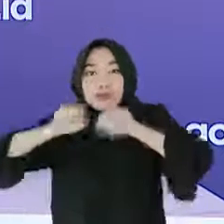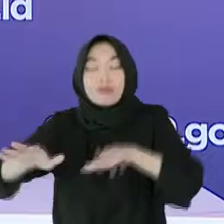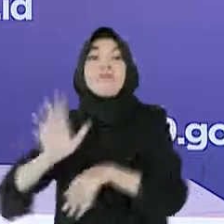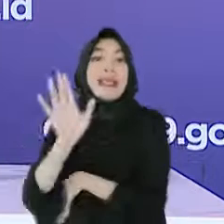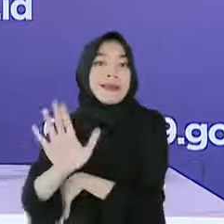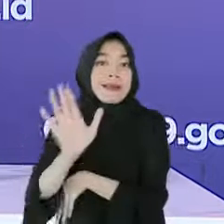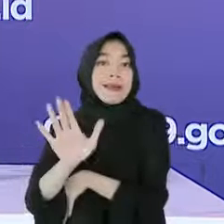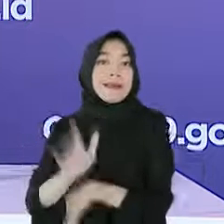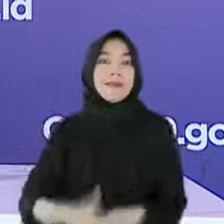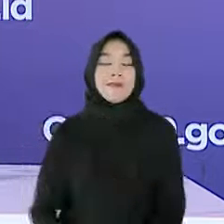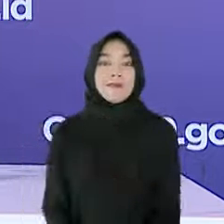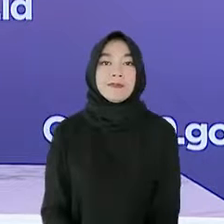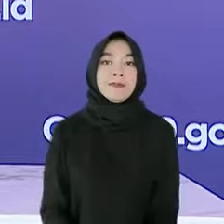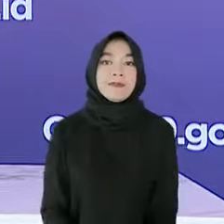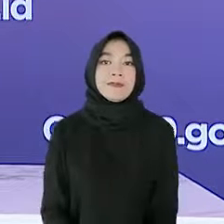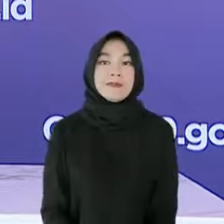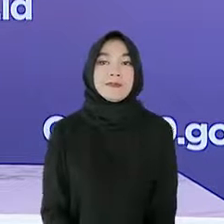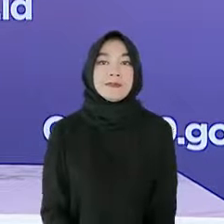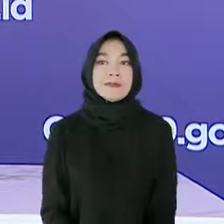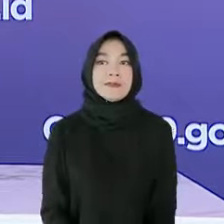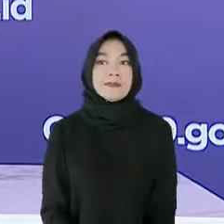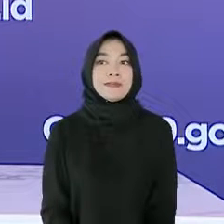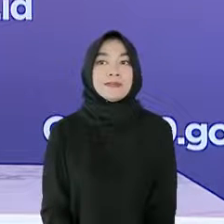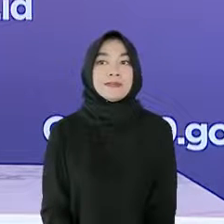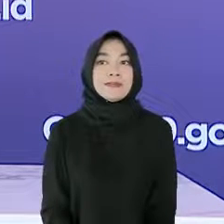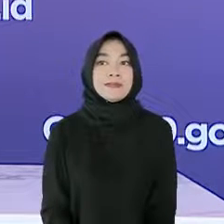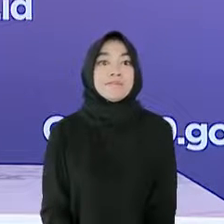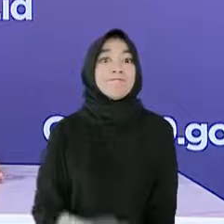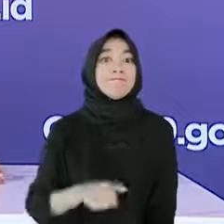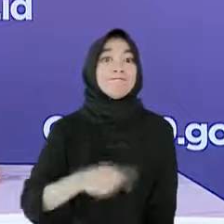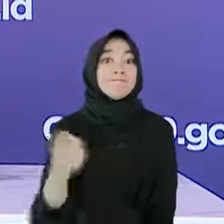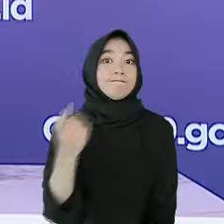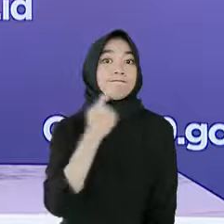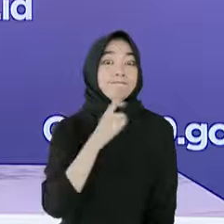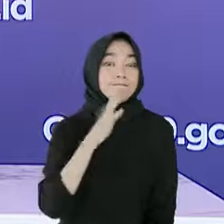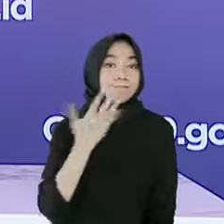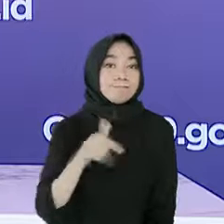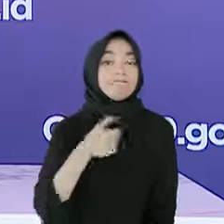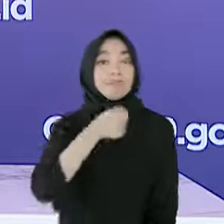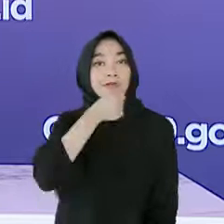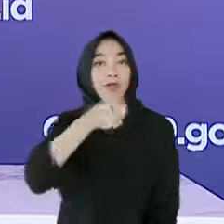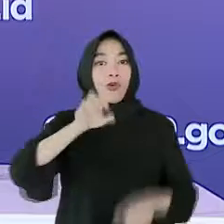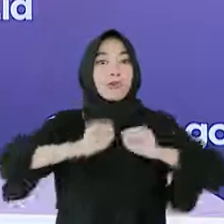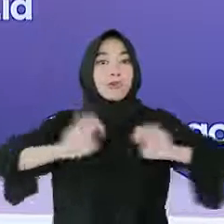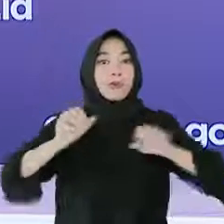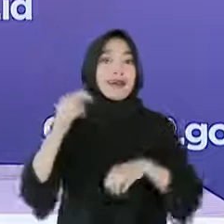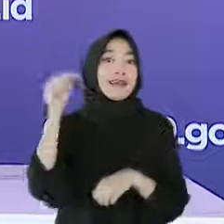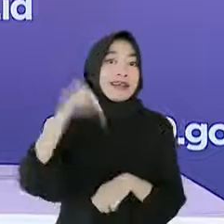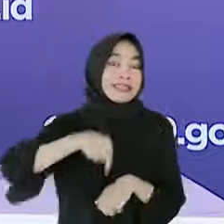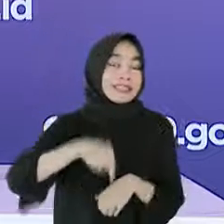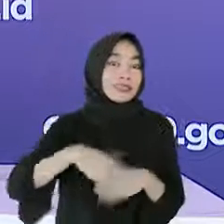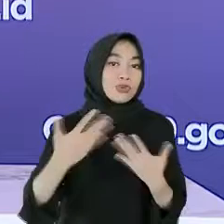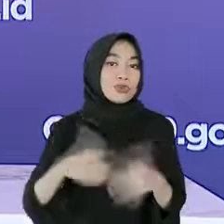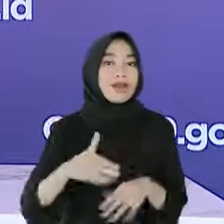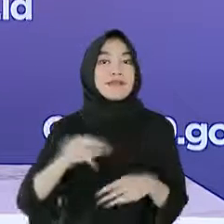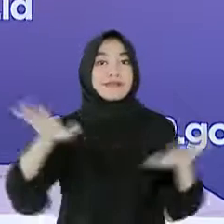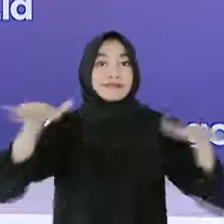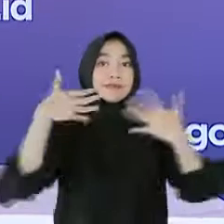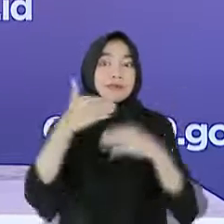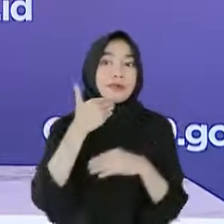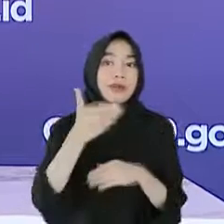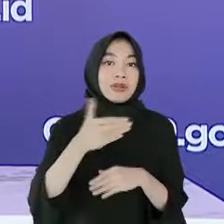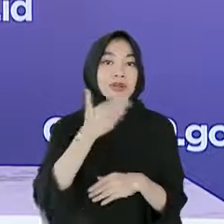aktual kepada publik. Terima kasih. Dengan demikian berakhir konferensi PES pada sore hari ini. Terima kasih atas